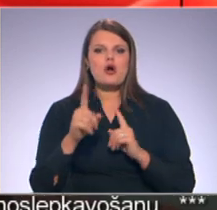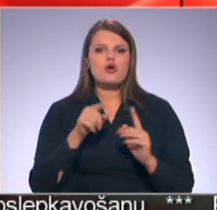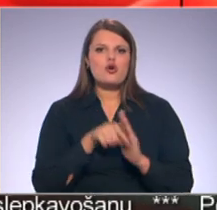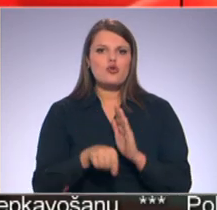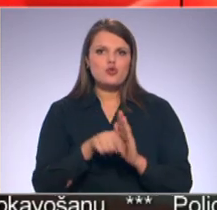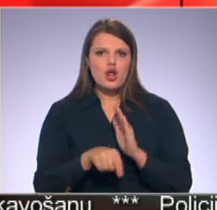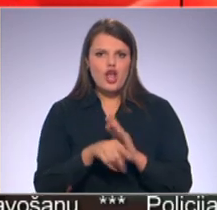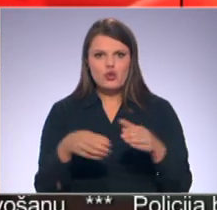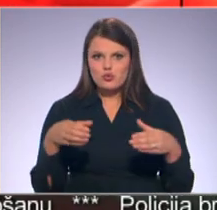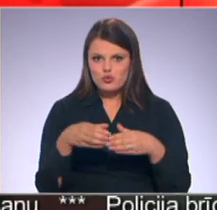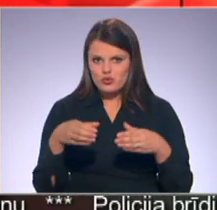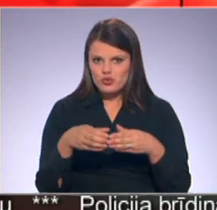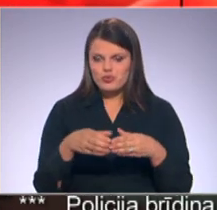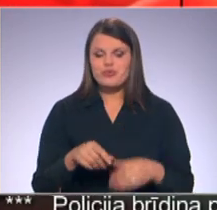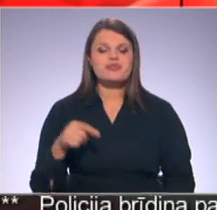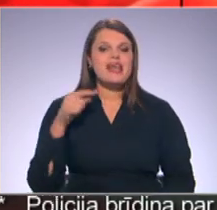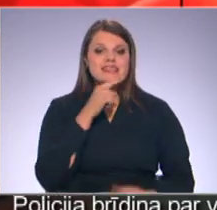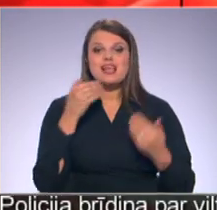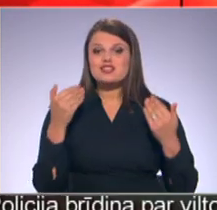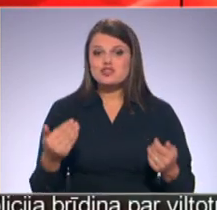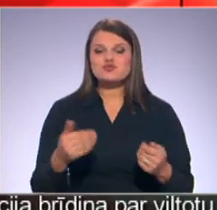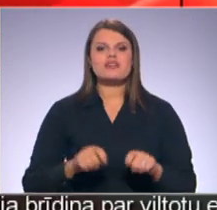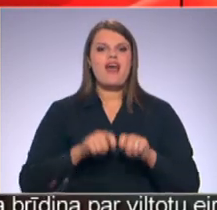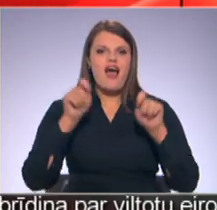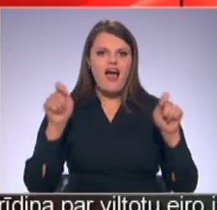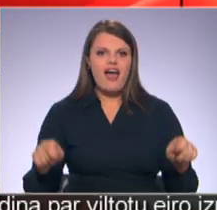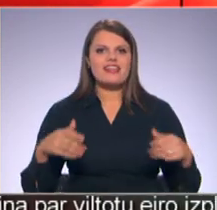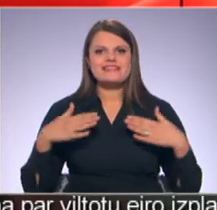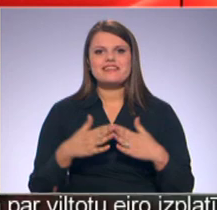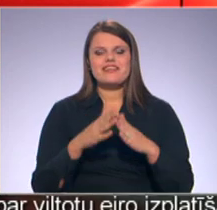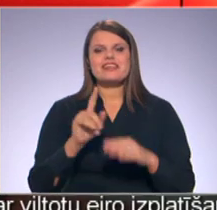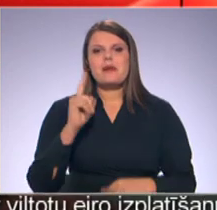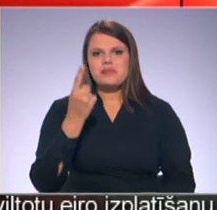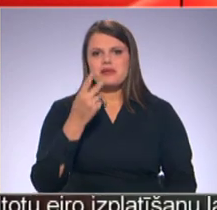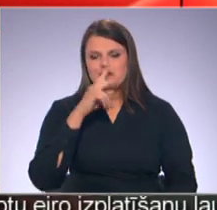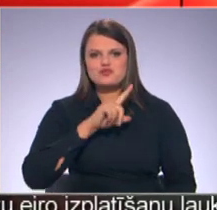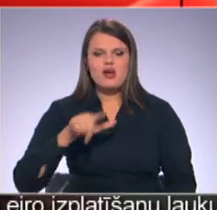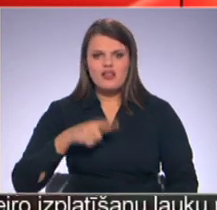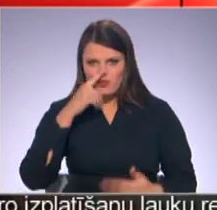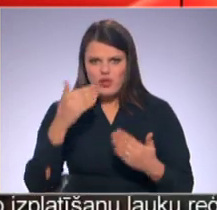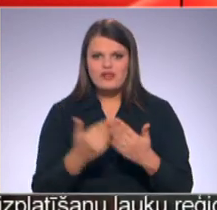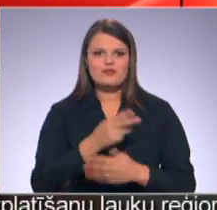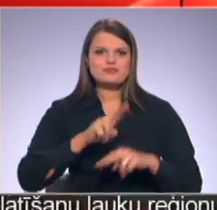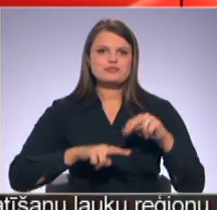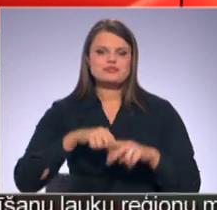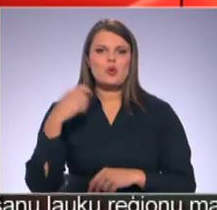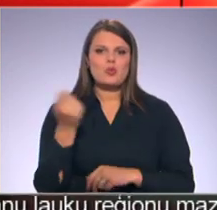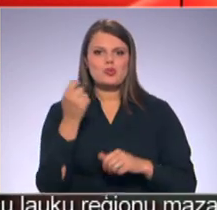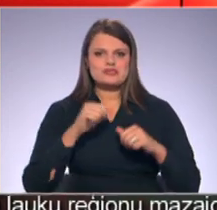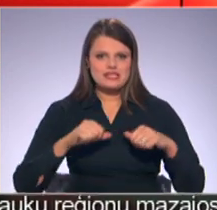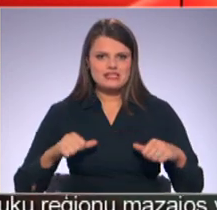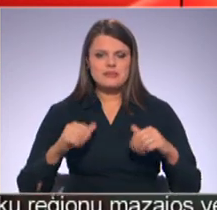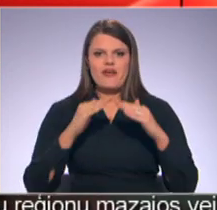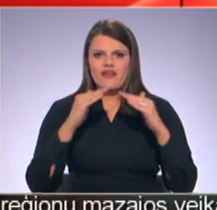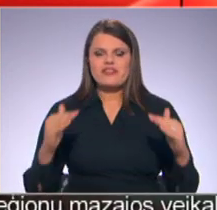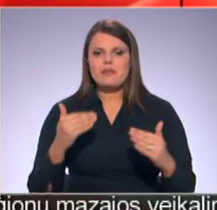Cēsīs šodien svinīgi atklāts Latvijā pirmais no jauna uzbūvētais ugunzēsības depo. Valsts ugunzēsības un glābšanas dienas depo